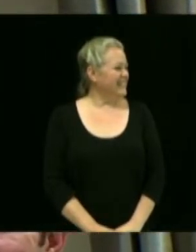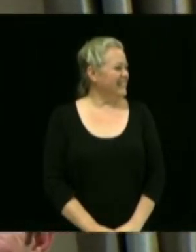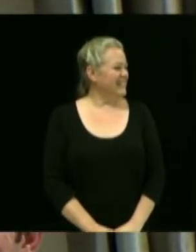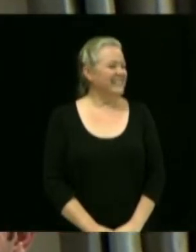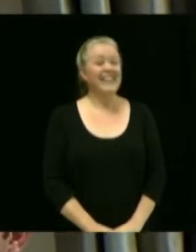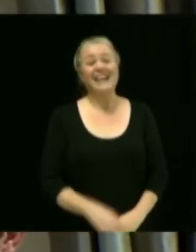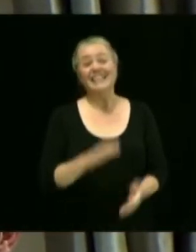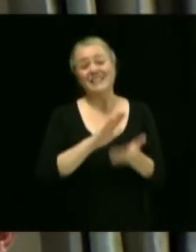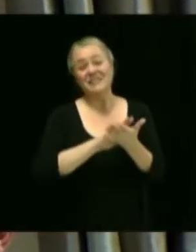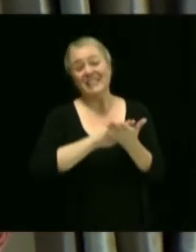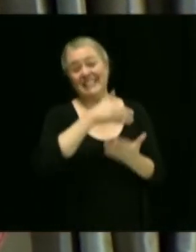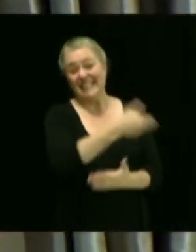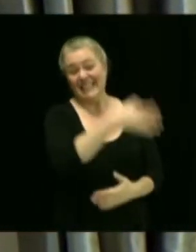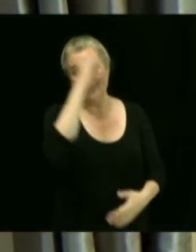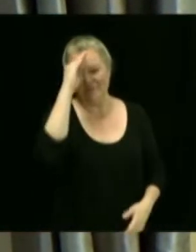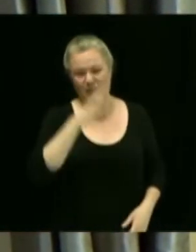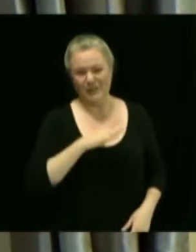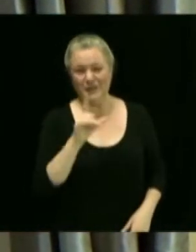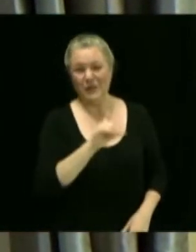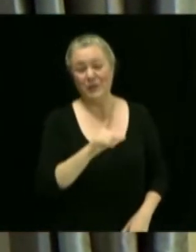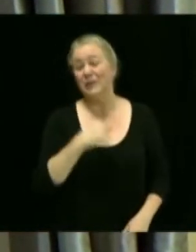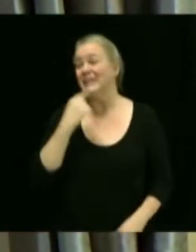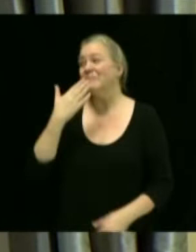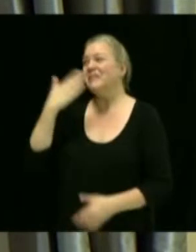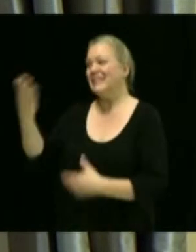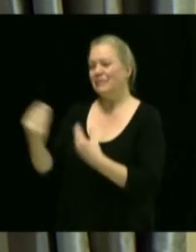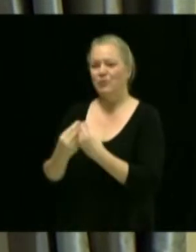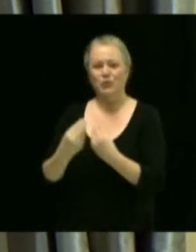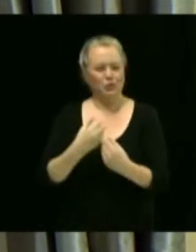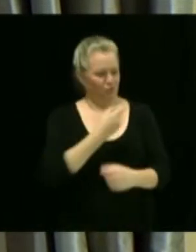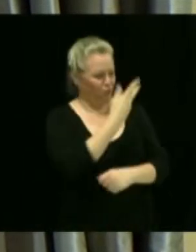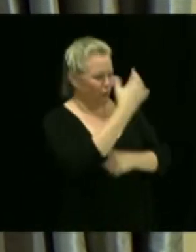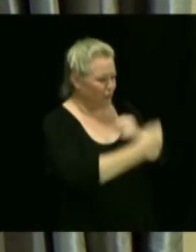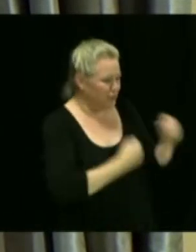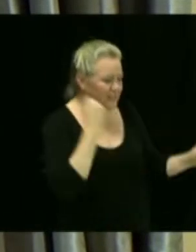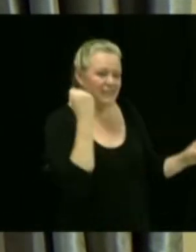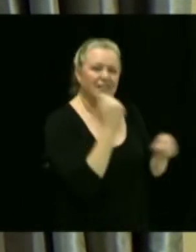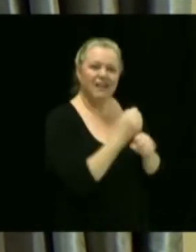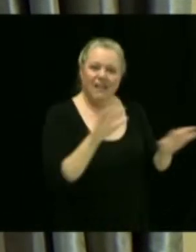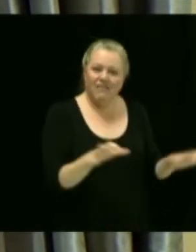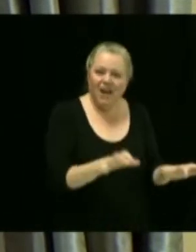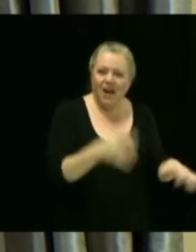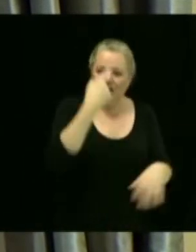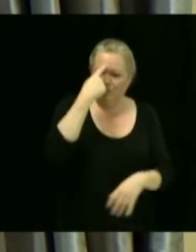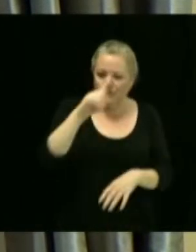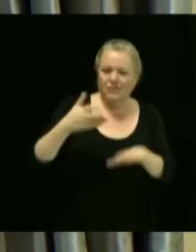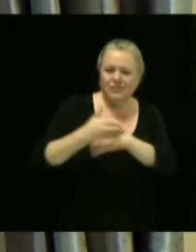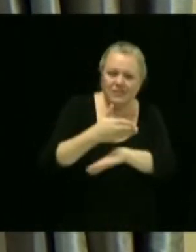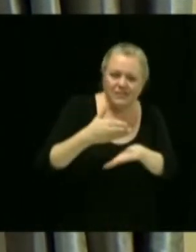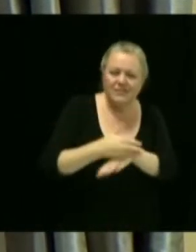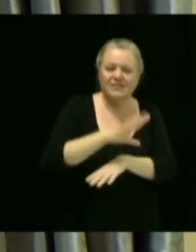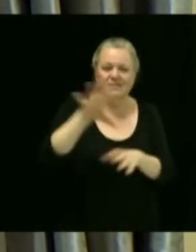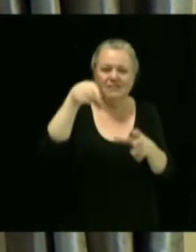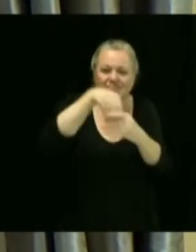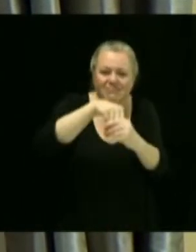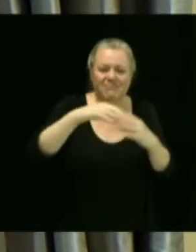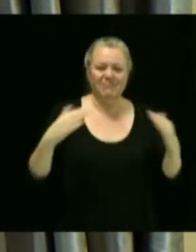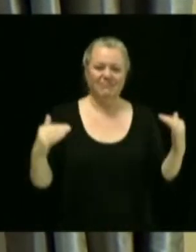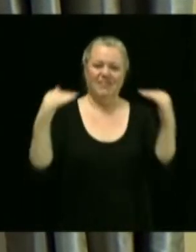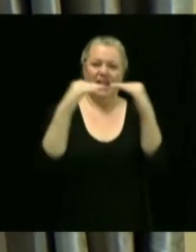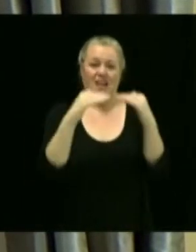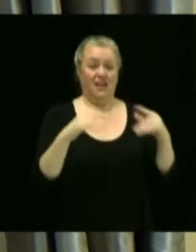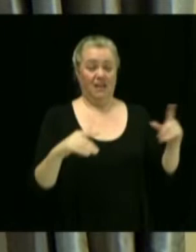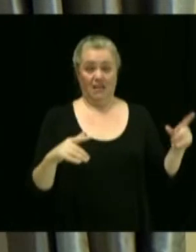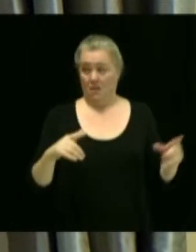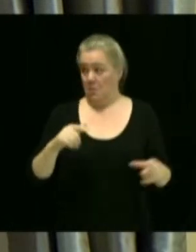Félicitations, M. Luneau, pour toutes ces années au service de l'accessibilité et de l'inclusion. Merci. Ça m'a été même surpris